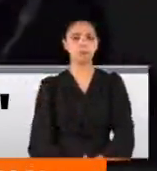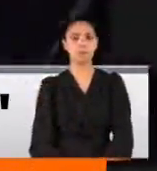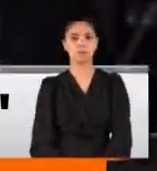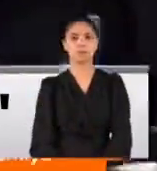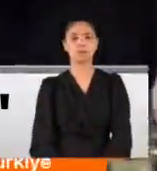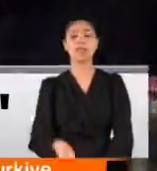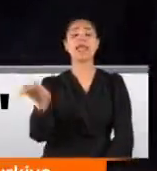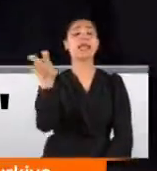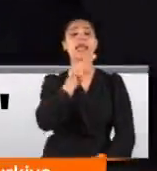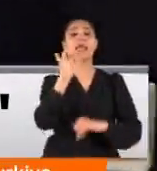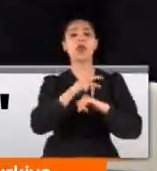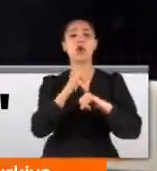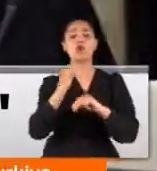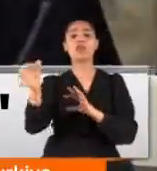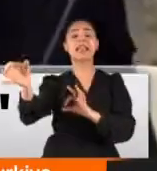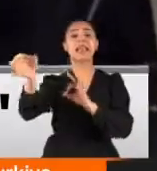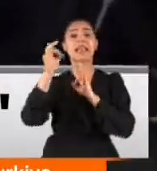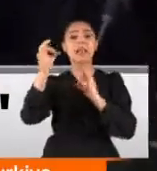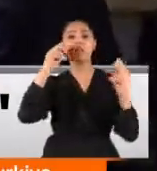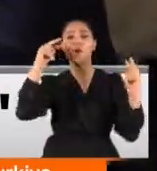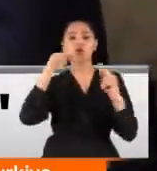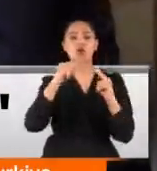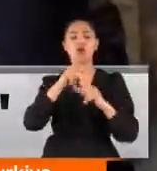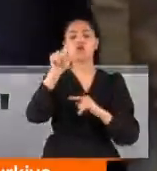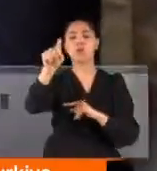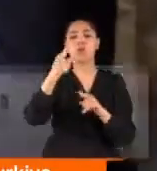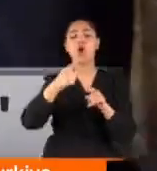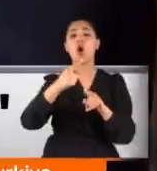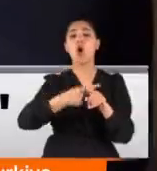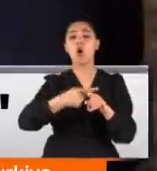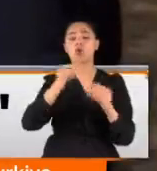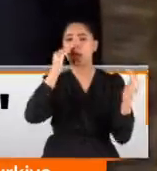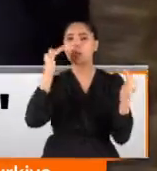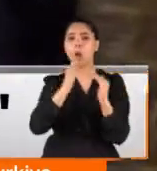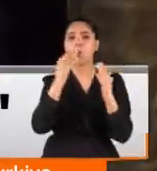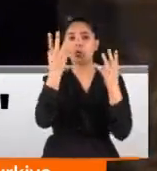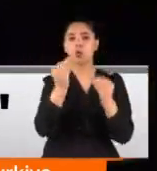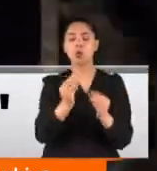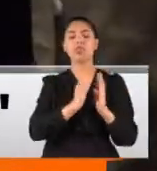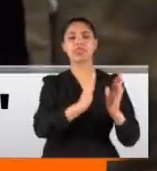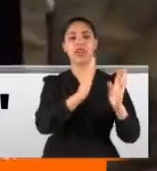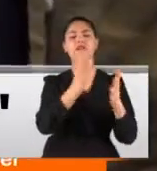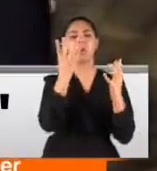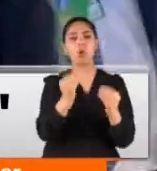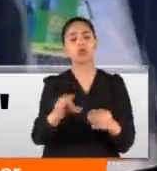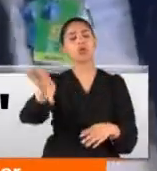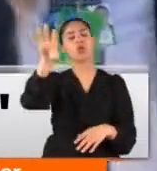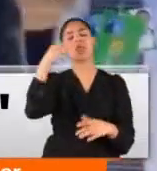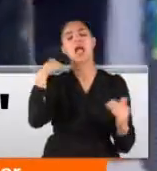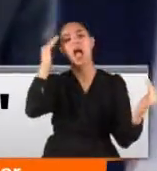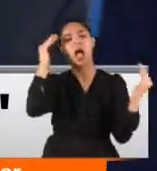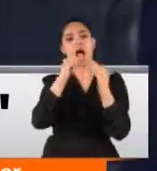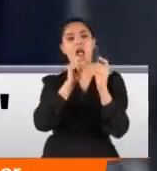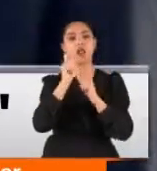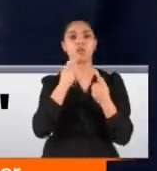İki ülke arasında ilişkileri müttefiklik ve stratejik ortaklığa yakışır şekilde sürdürmekte mutabık kalındığının da altını